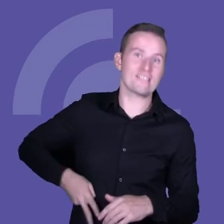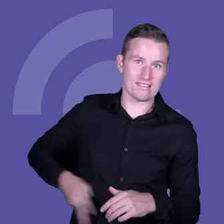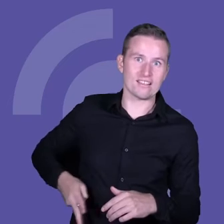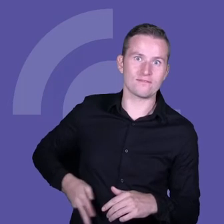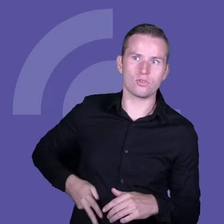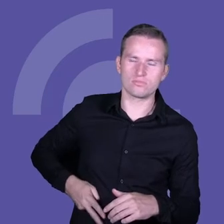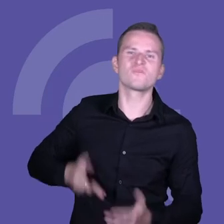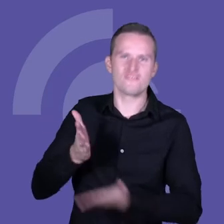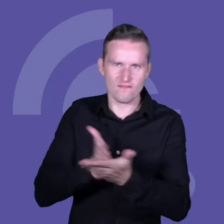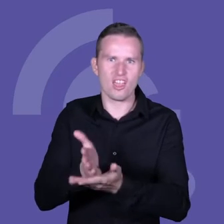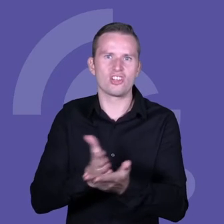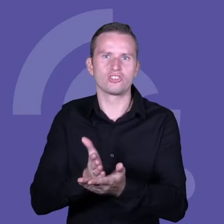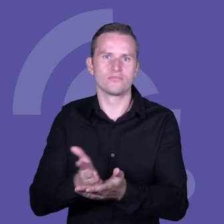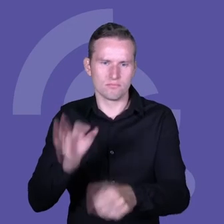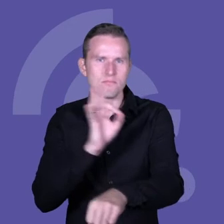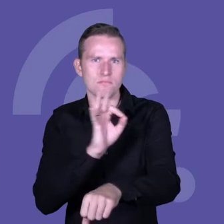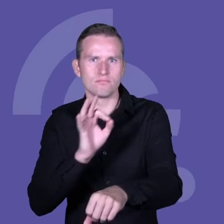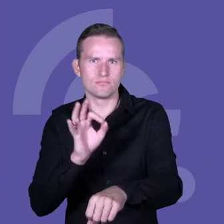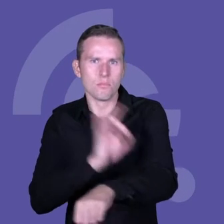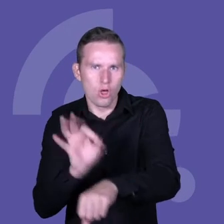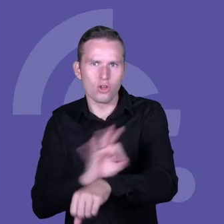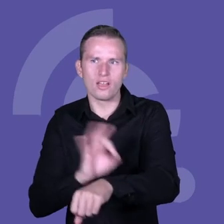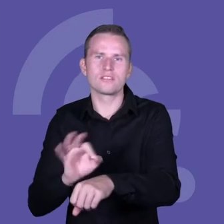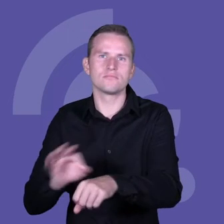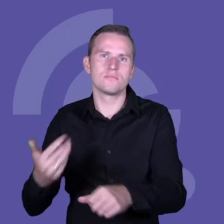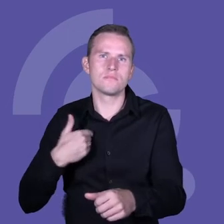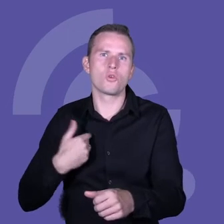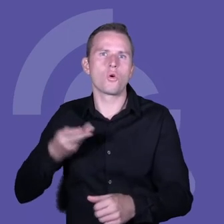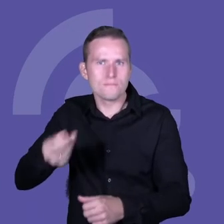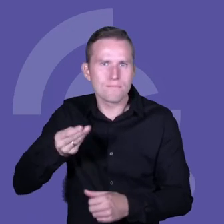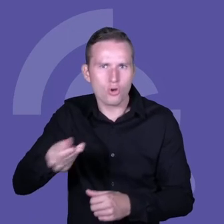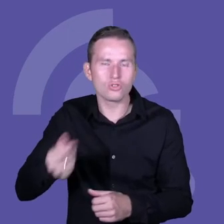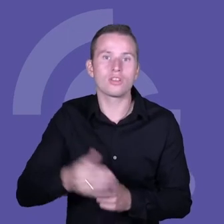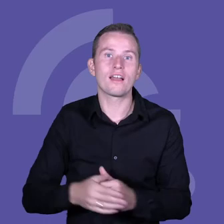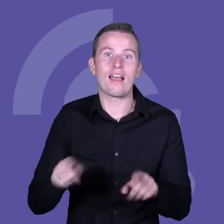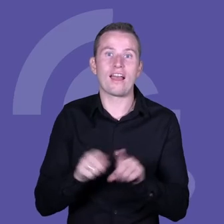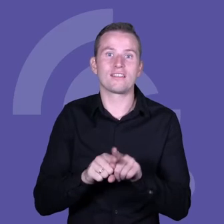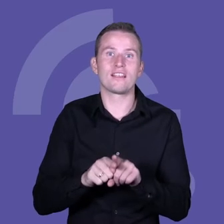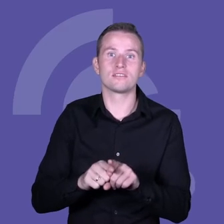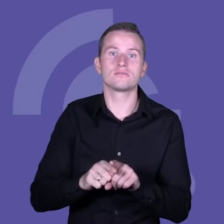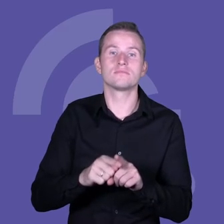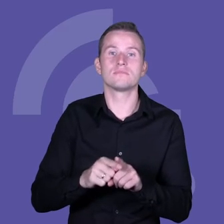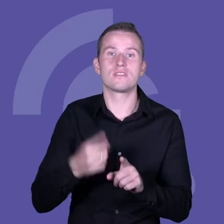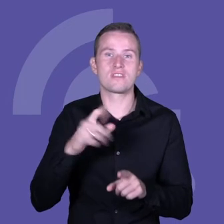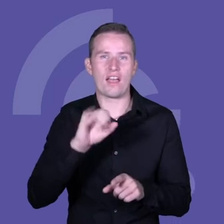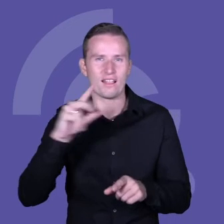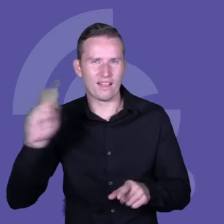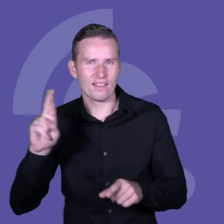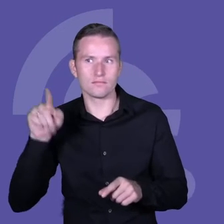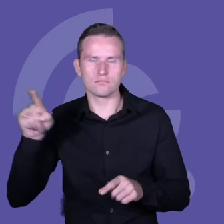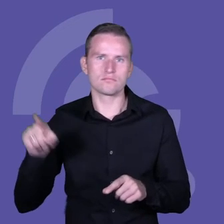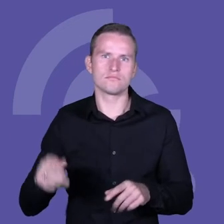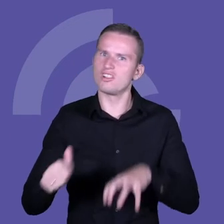uwierzyło i się zaangażowało i sponsorowało, a z drugiej strony Daimlera, który tutaj był zdecydowanym liderem w procesie tego tworzenia.